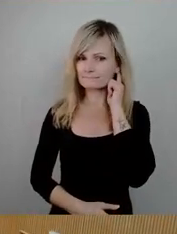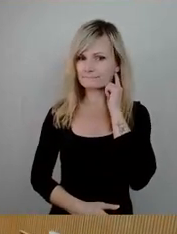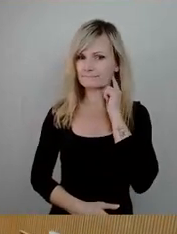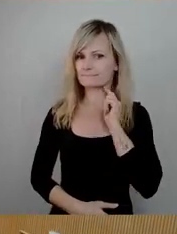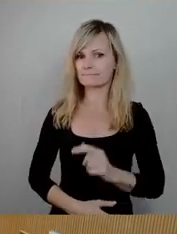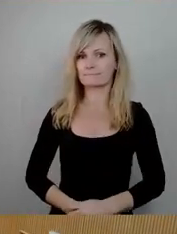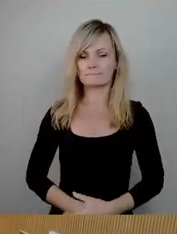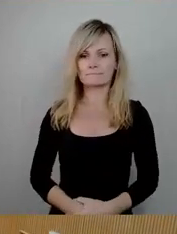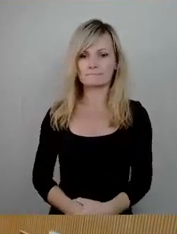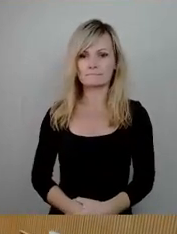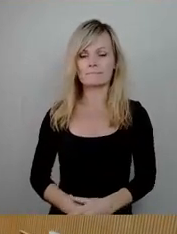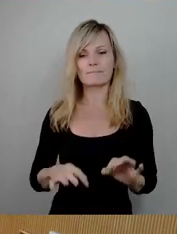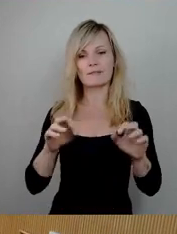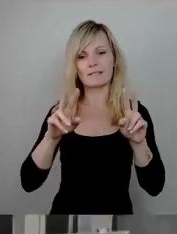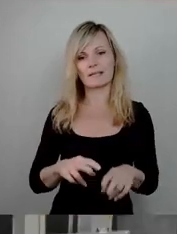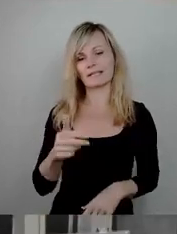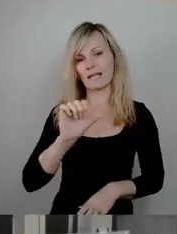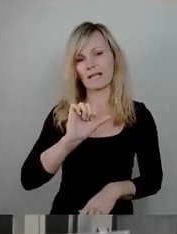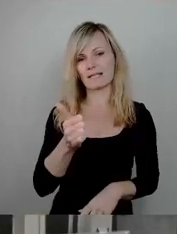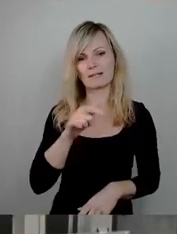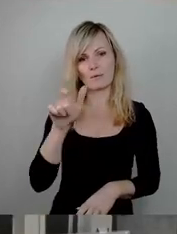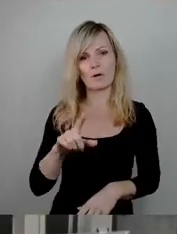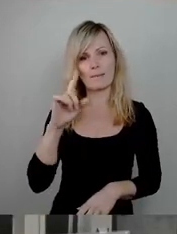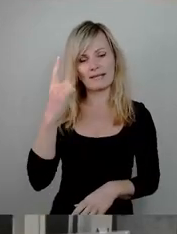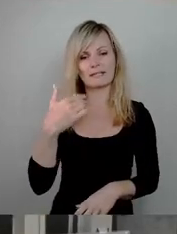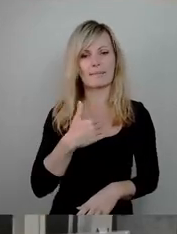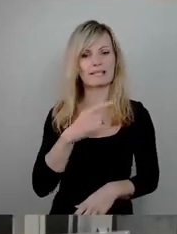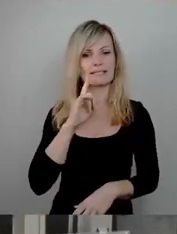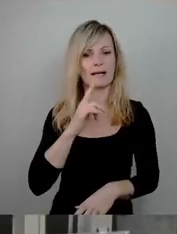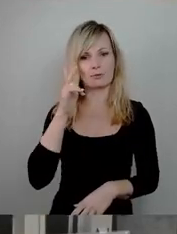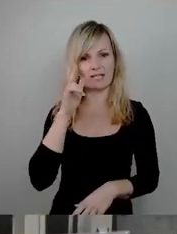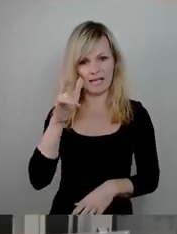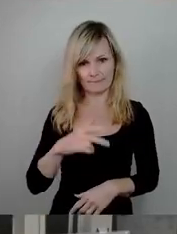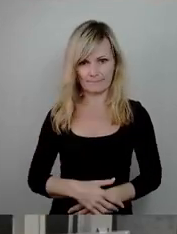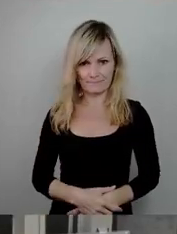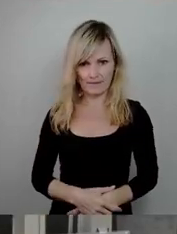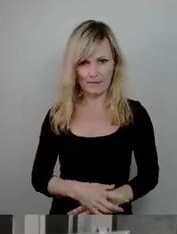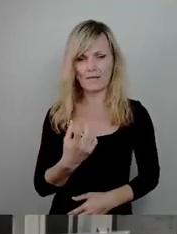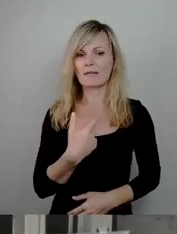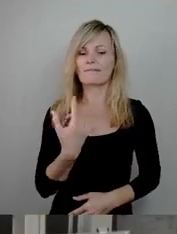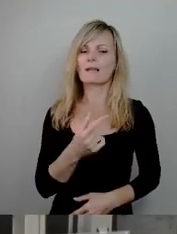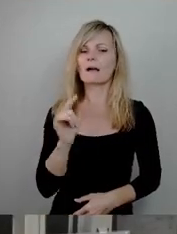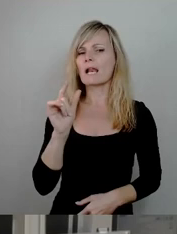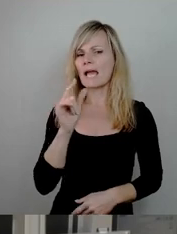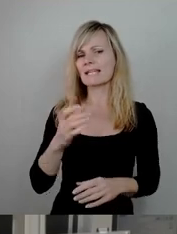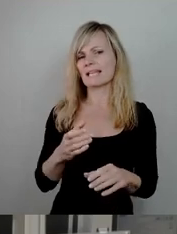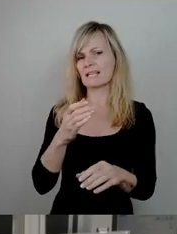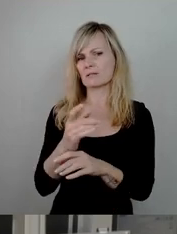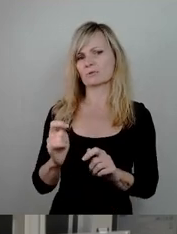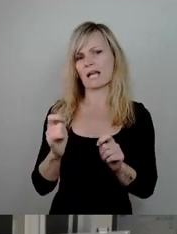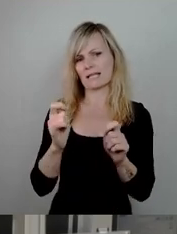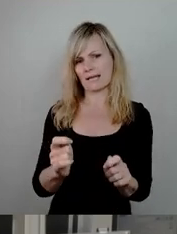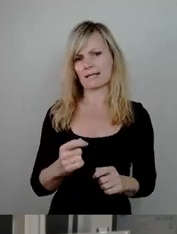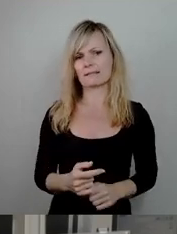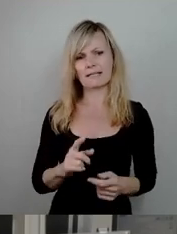Sehr geehrter Herr erster Bürgermeister, meine Damen und Herren, wir haben einen kleinen Ergänzungs oder einen Ersetzungsantrag gestellt, einen Änderungsantrag,